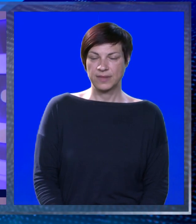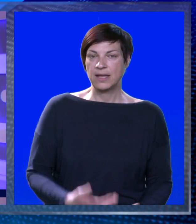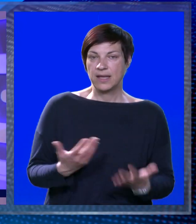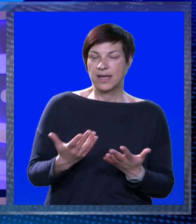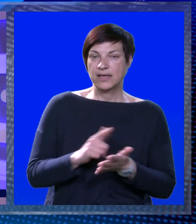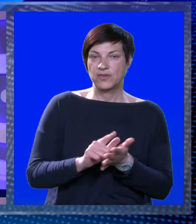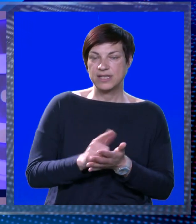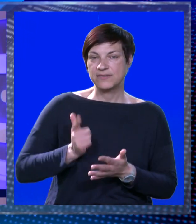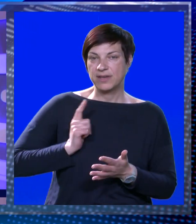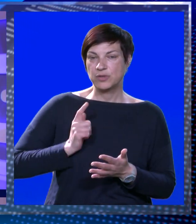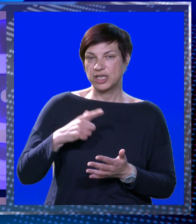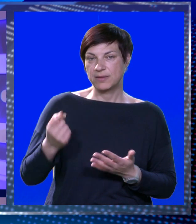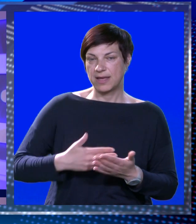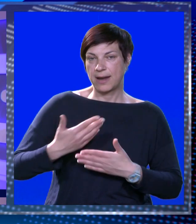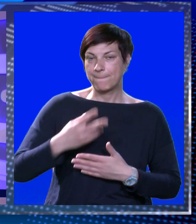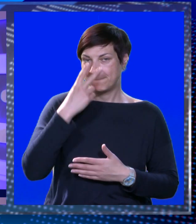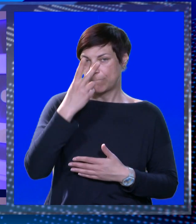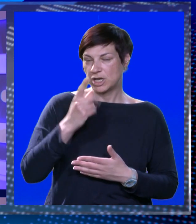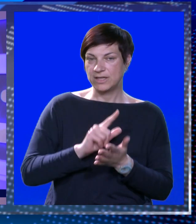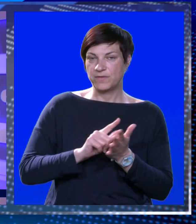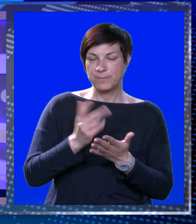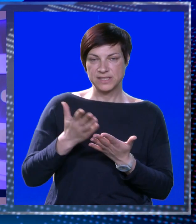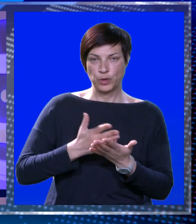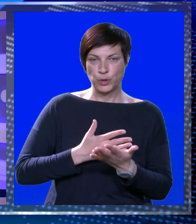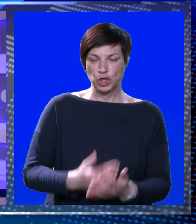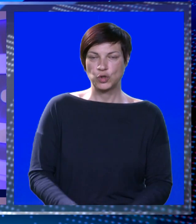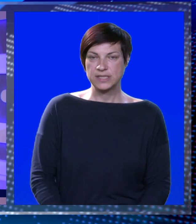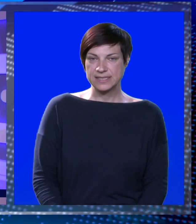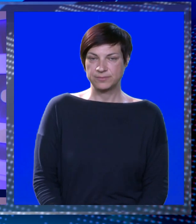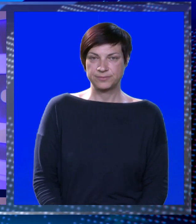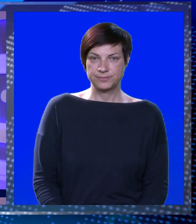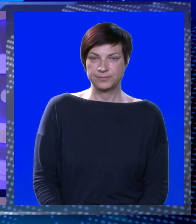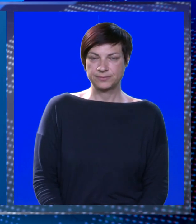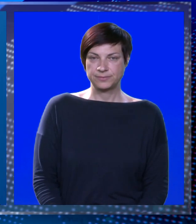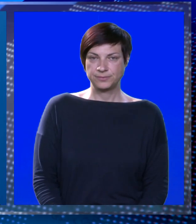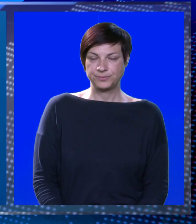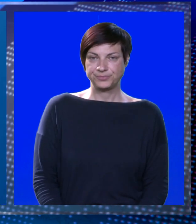A kako nas vrijeme očekuje u danima pred nama donosimo u detaljnoj bremenskoj prognozi